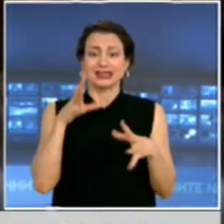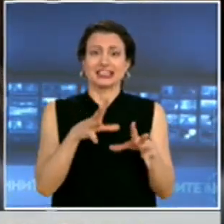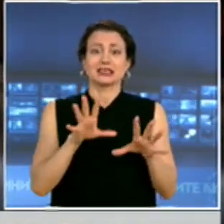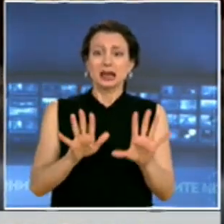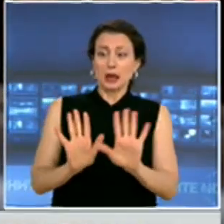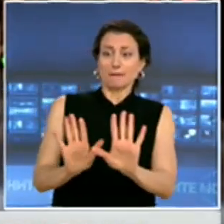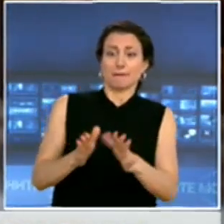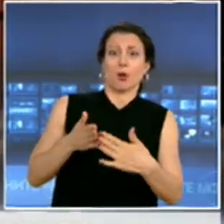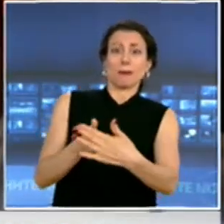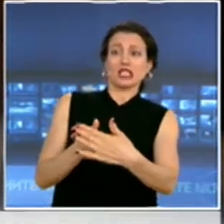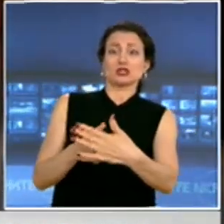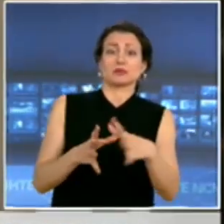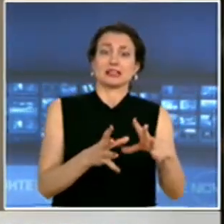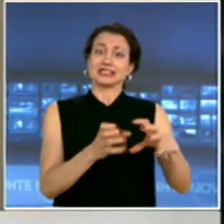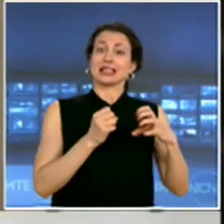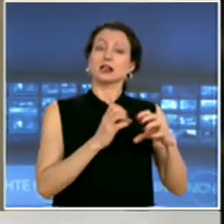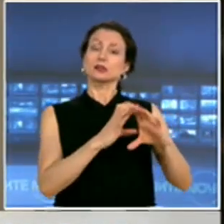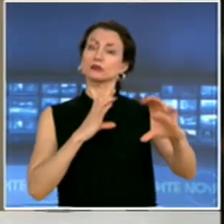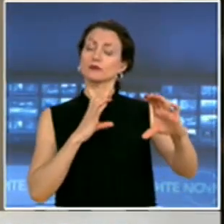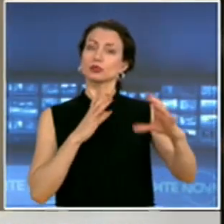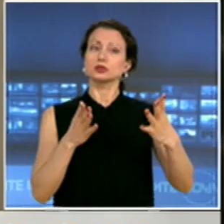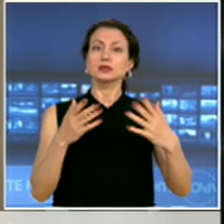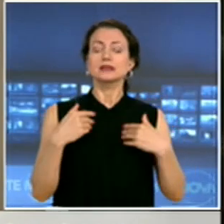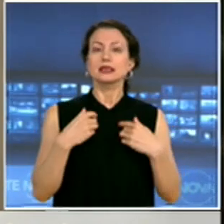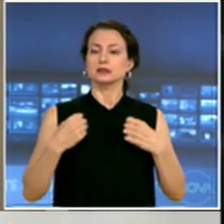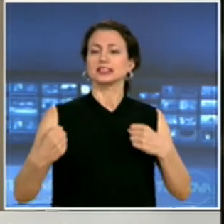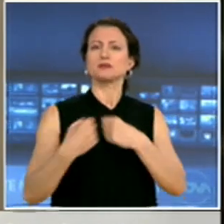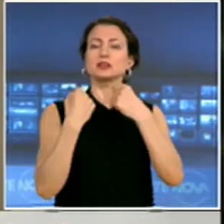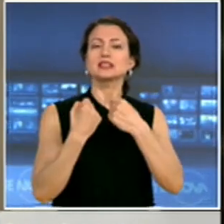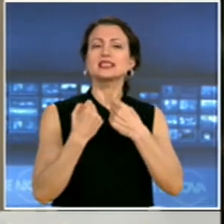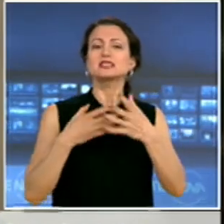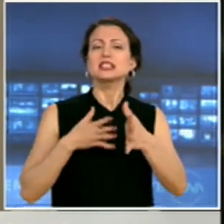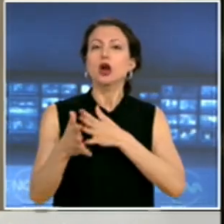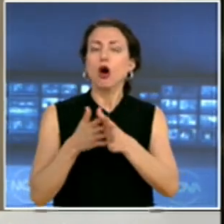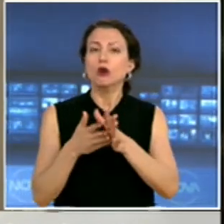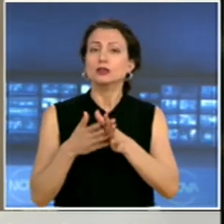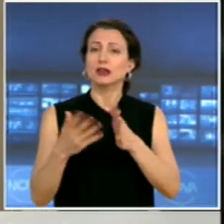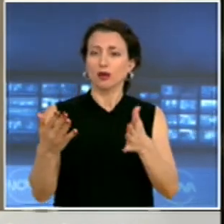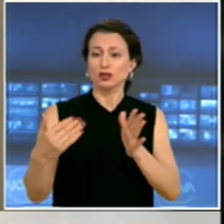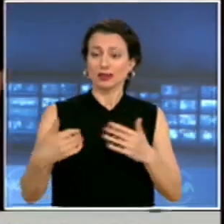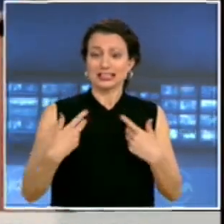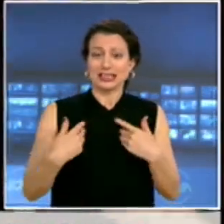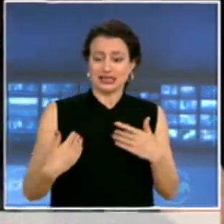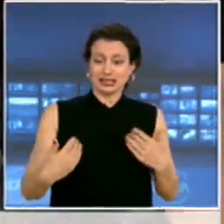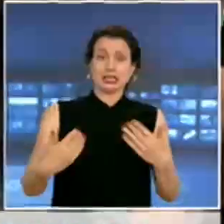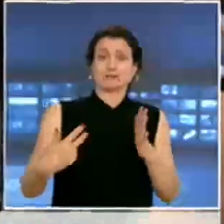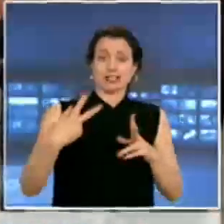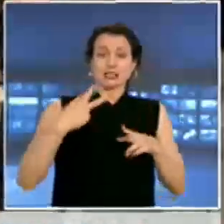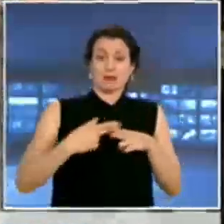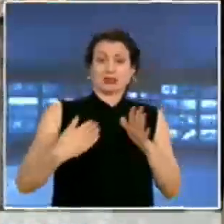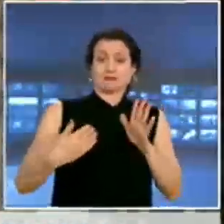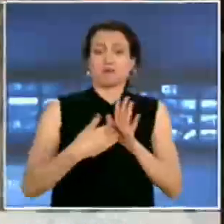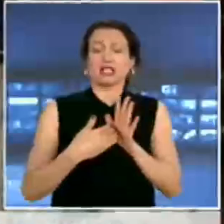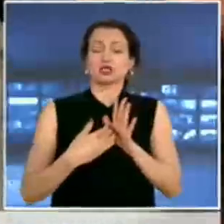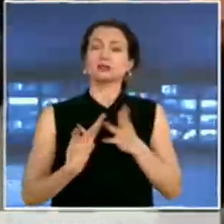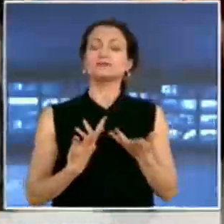изблъсък с гражданите, които се опитваха по всякакът начин да ни попречат да стигнеме да пропуснат автобусите. За шефовете в